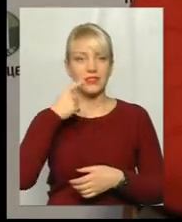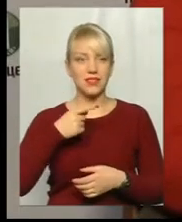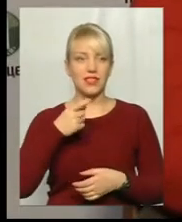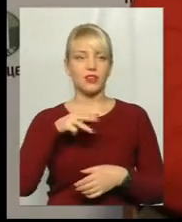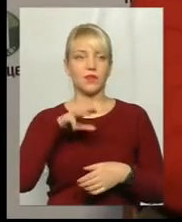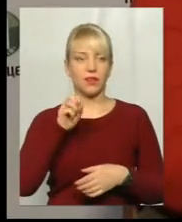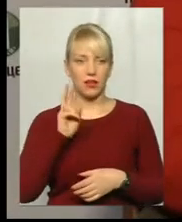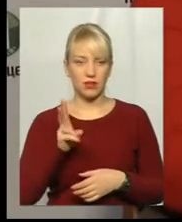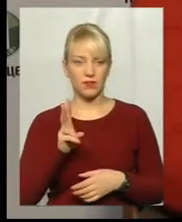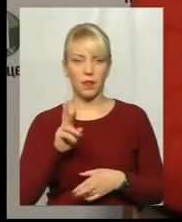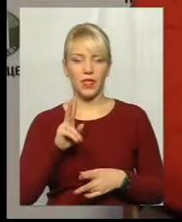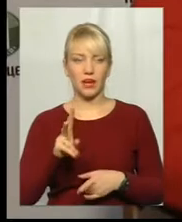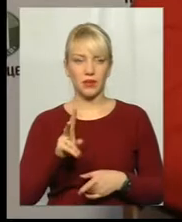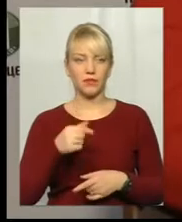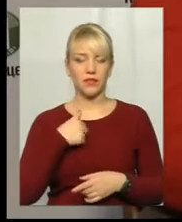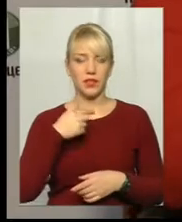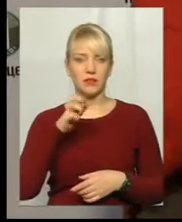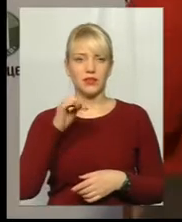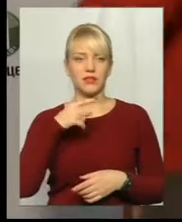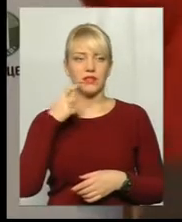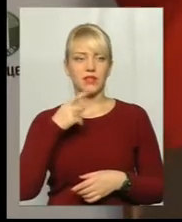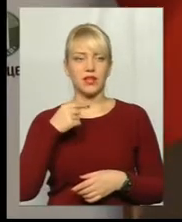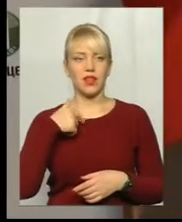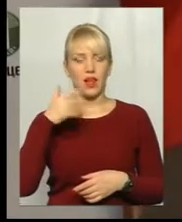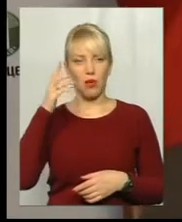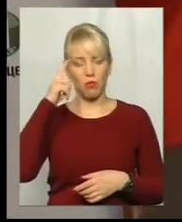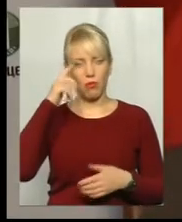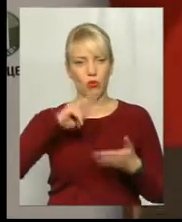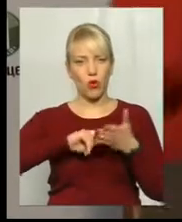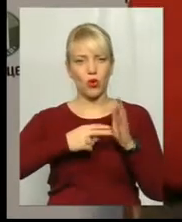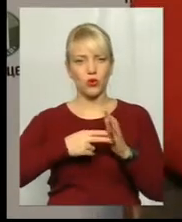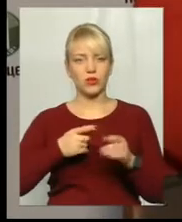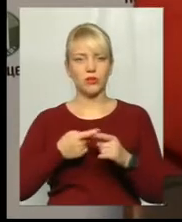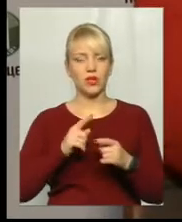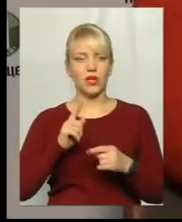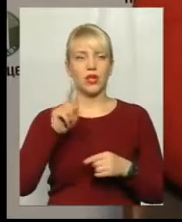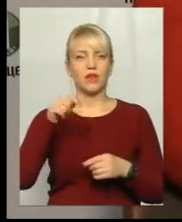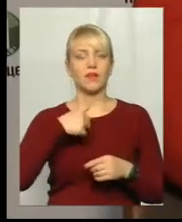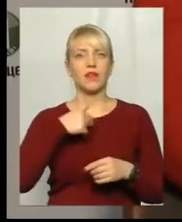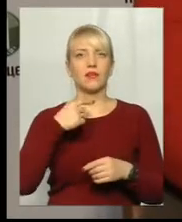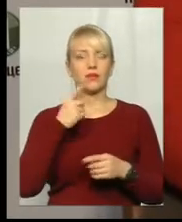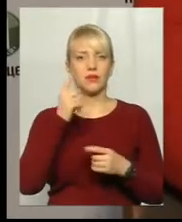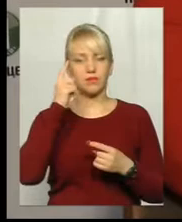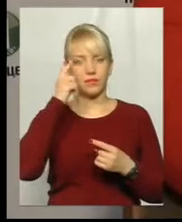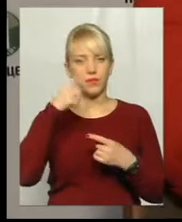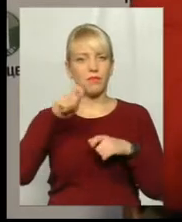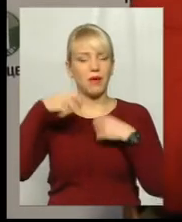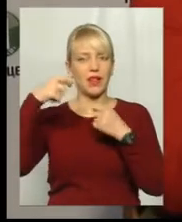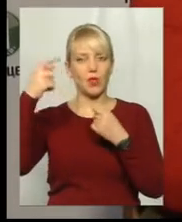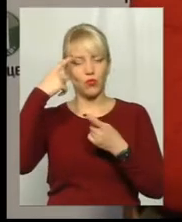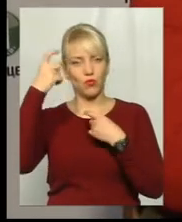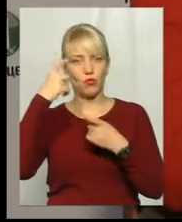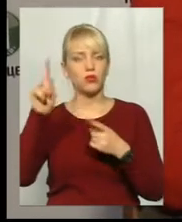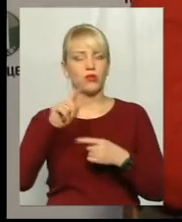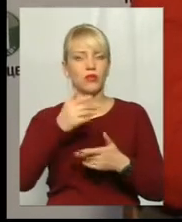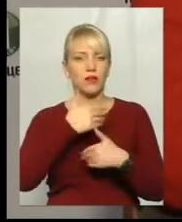я би сказала, прогнозуємо або закидаємо туда, що нам це потрібно. Це теж